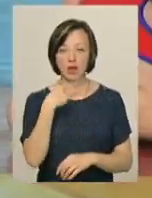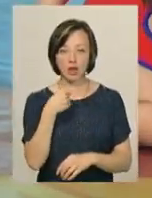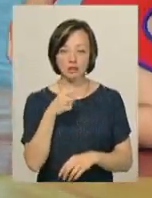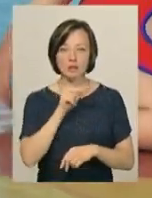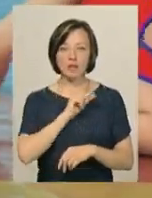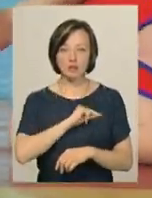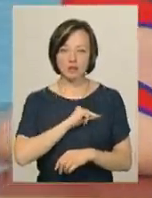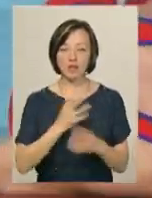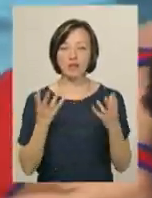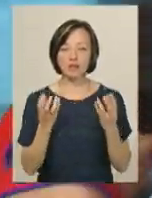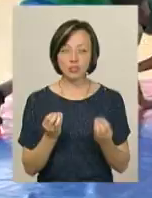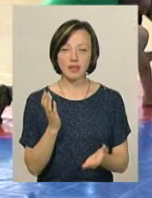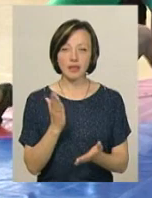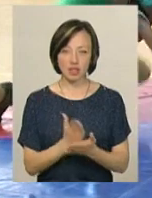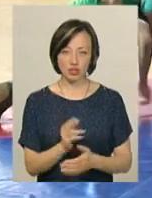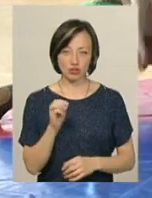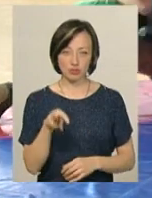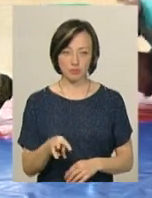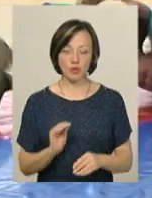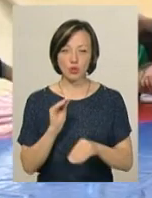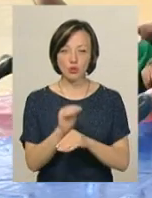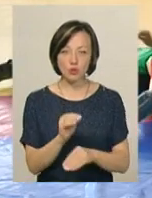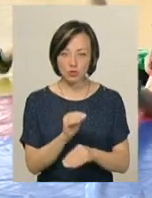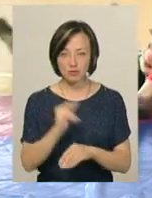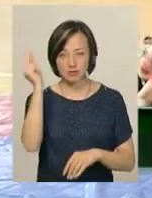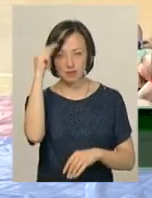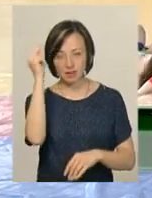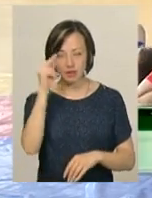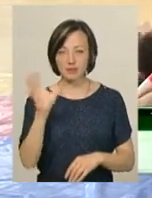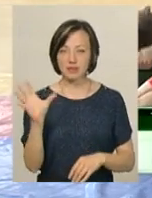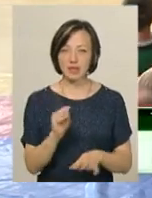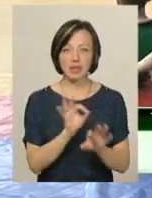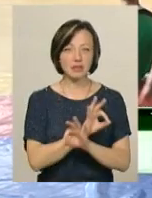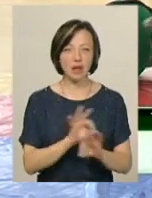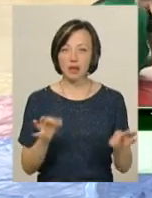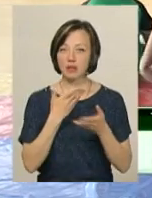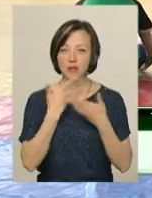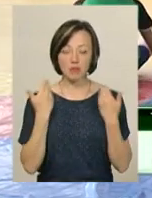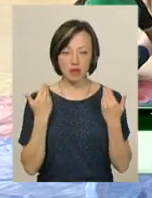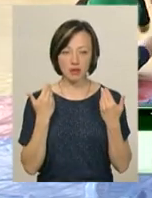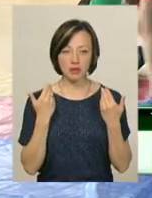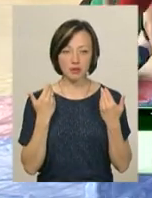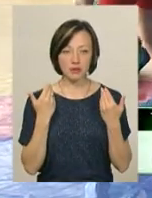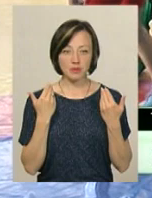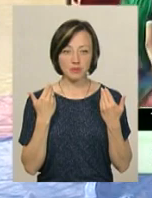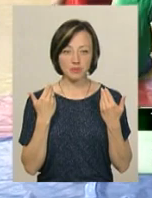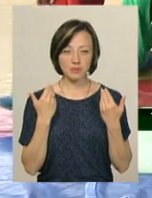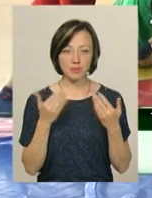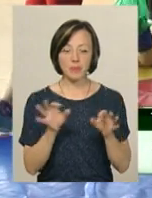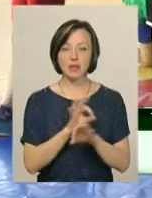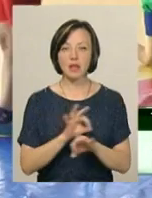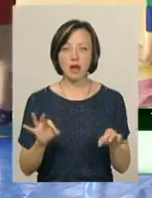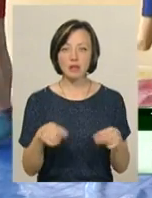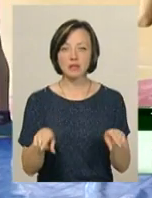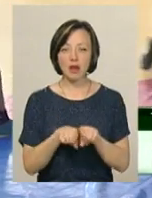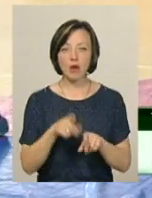працювати ще є над чим. «Допрацювати потрібно все. Ідеального немає. Тому що ідеальні –